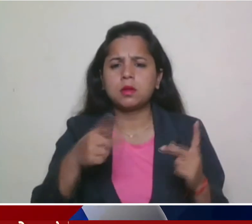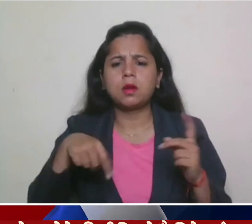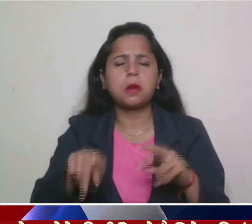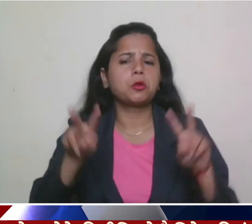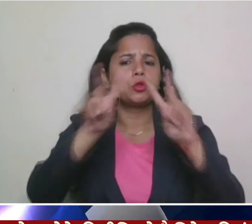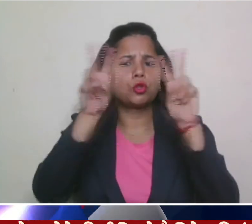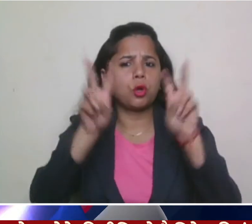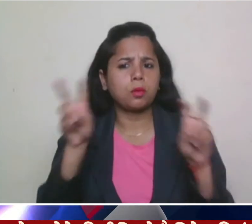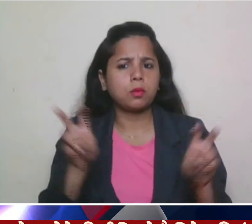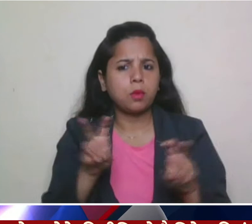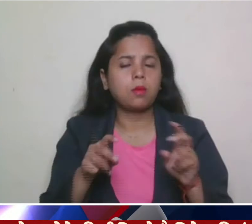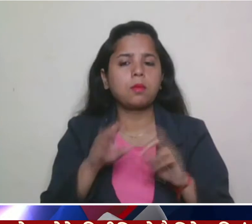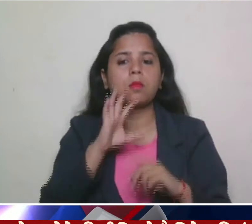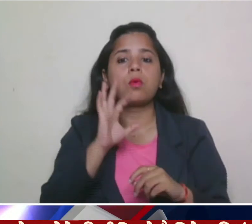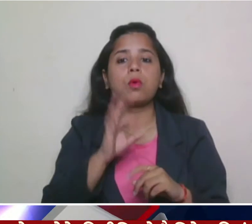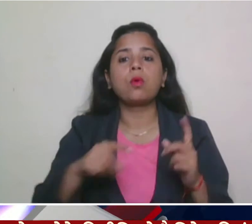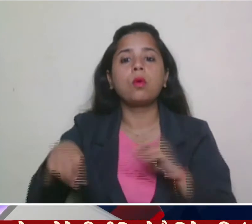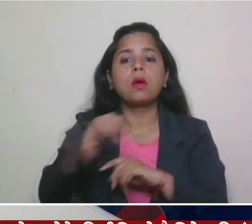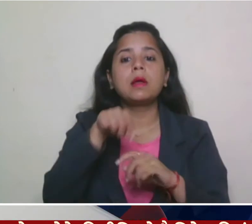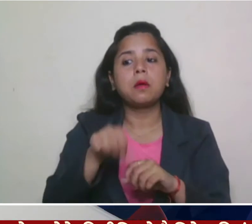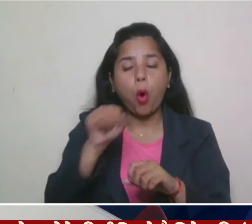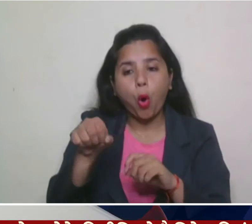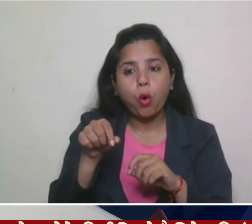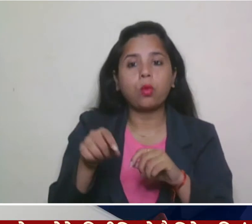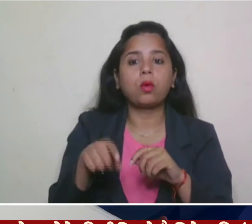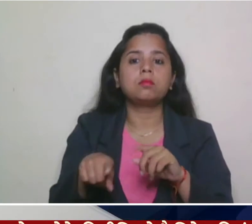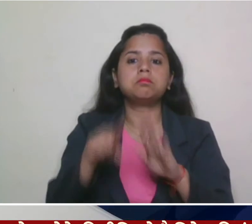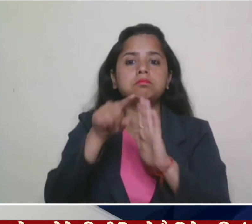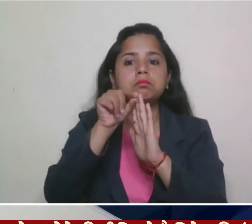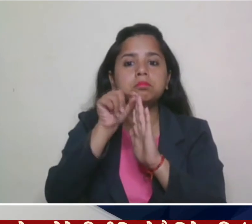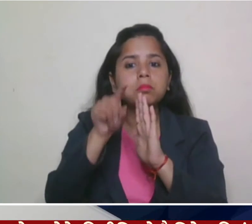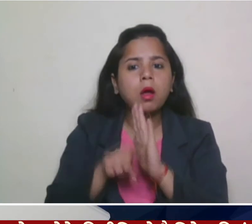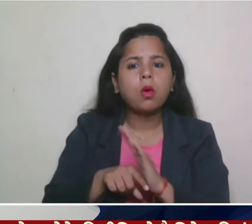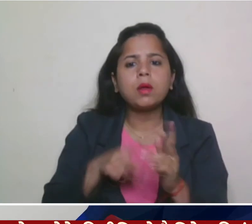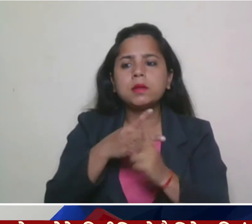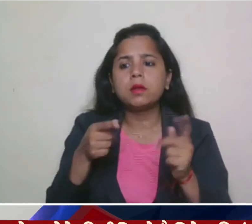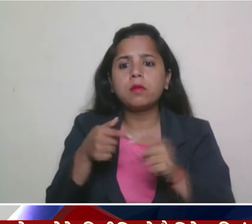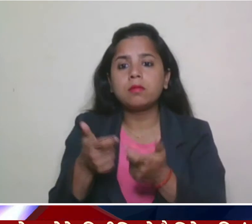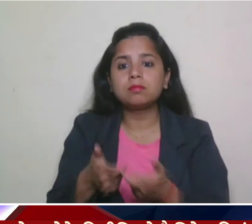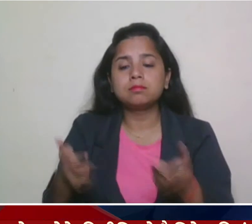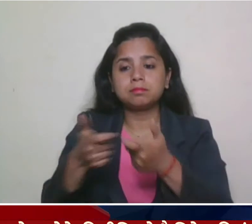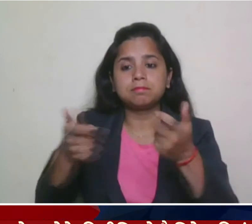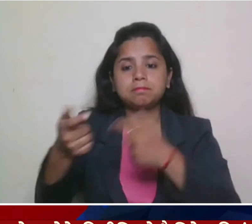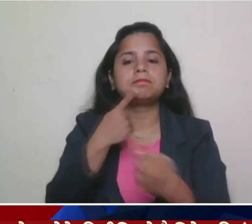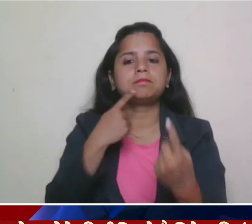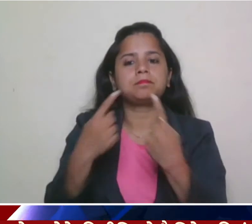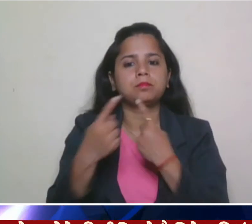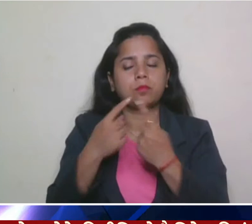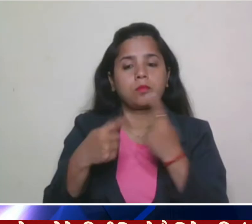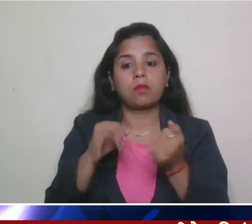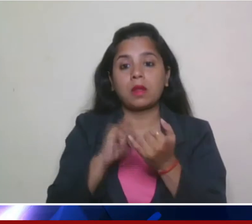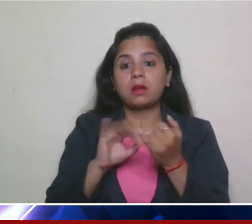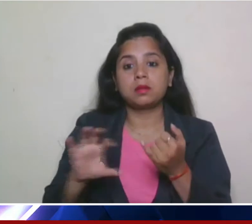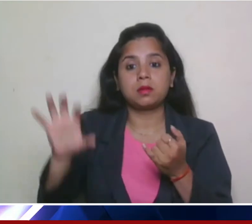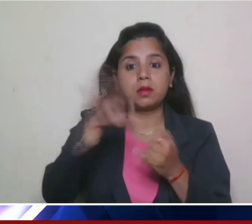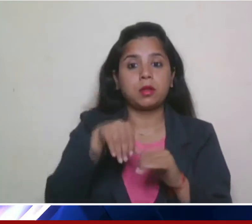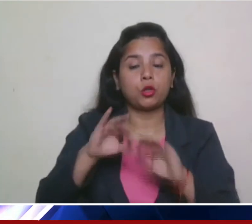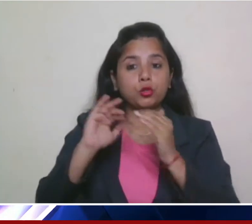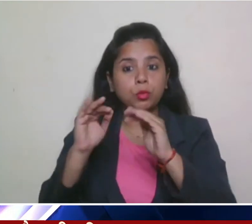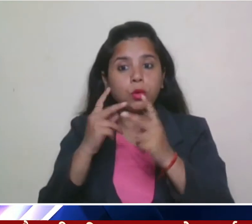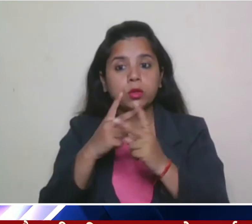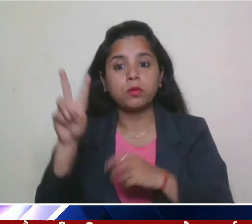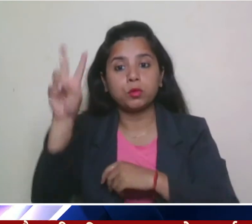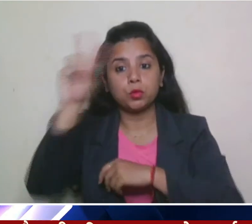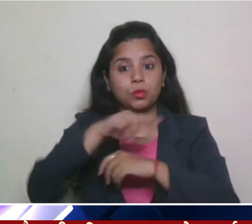प्रात्मिक सहकारी समीतियों से संबंधित विश्यों पर भी चर्चा होगी राजे सहकायता मंत्रियों का दो दिन का राश्ट्रे